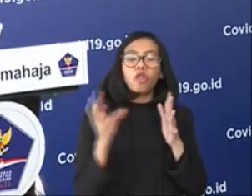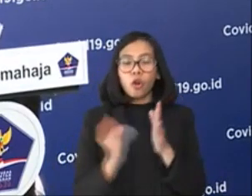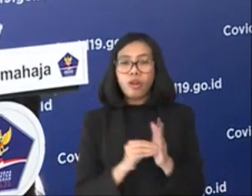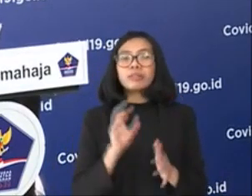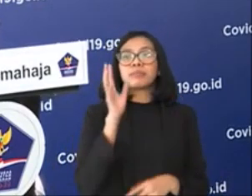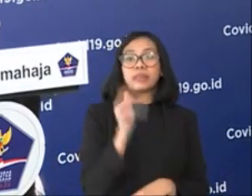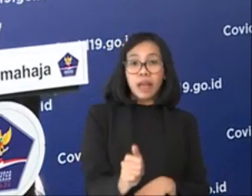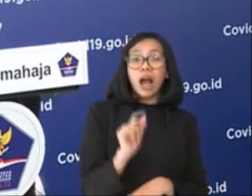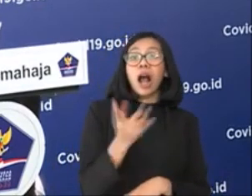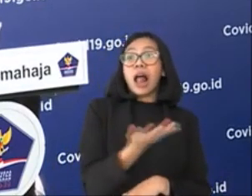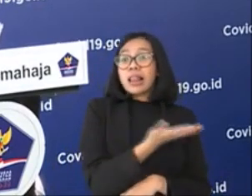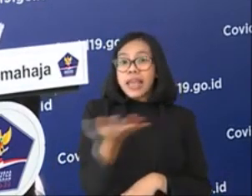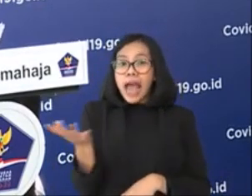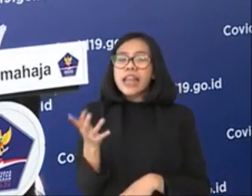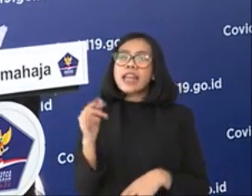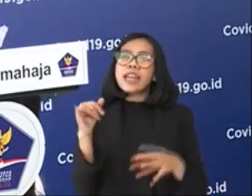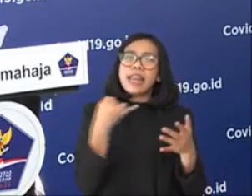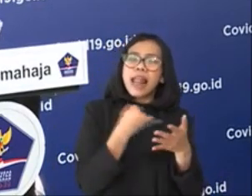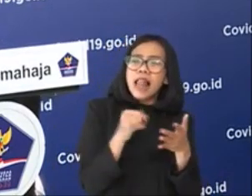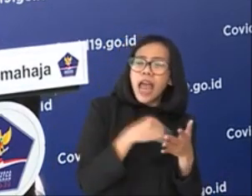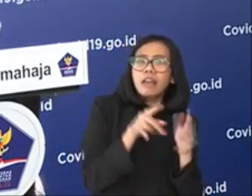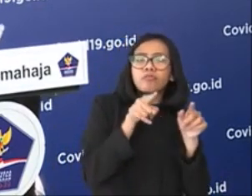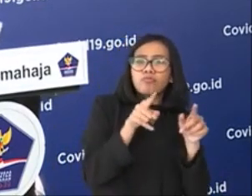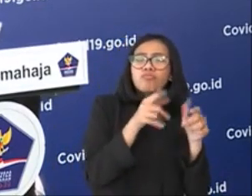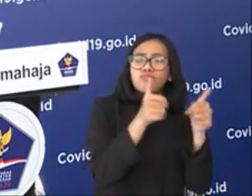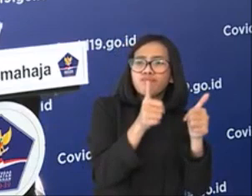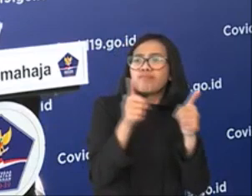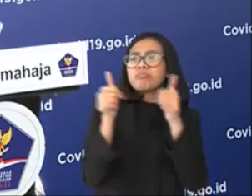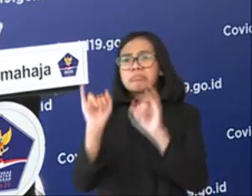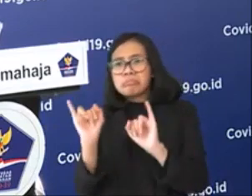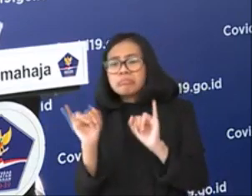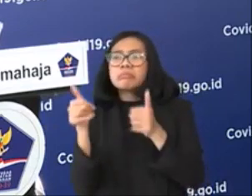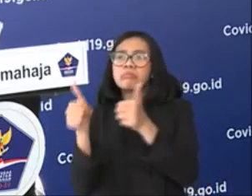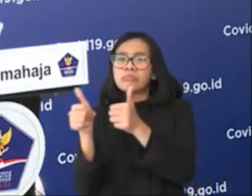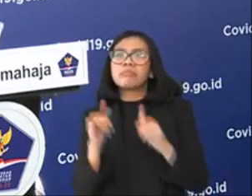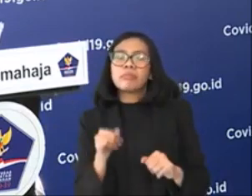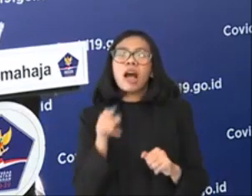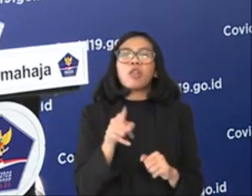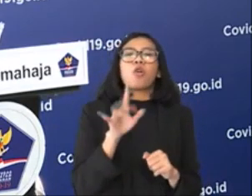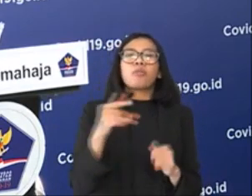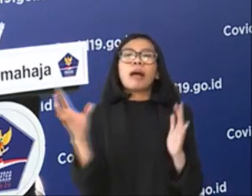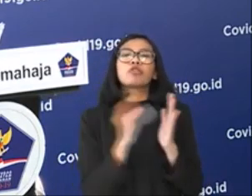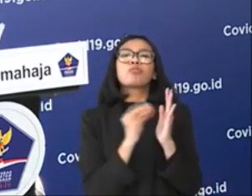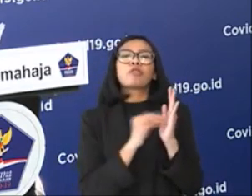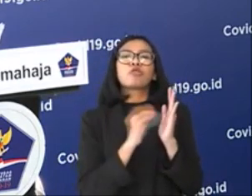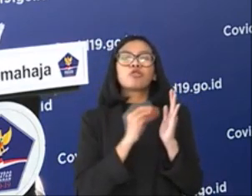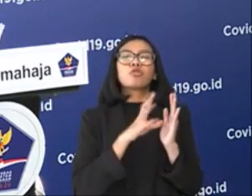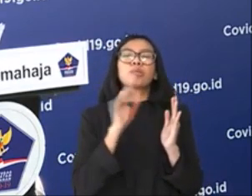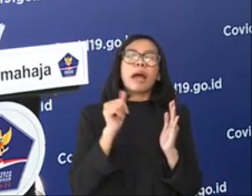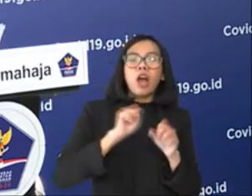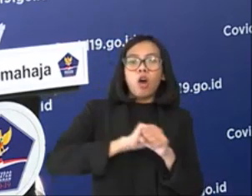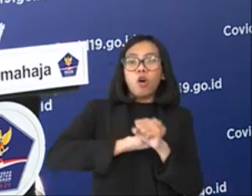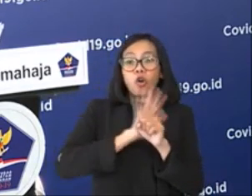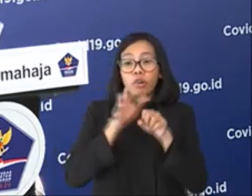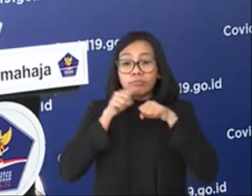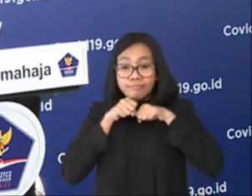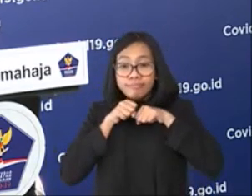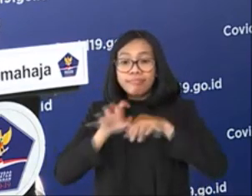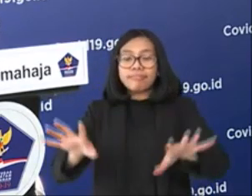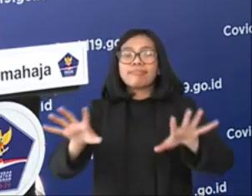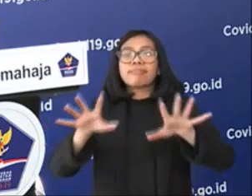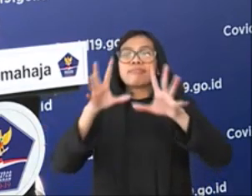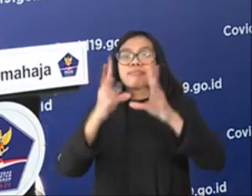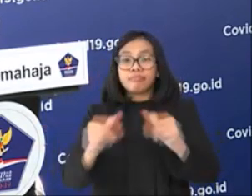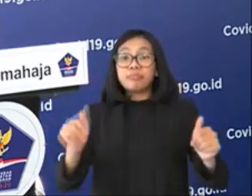akan membantu upaya pencegahan untuk percepatan penanganan COVID-19. Data